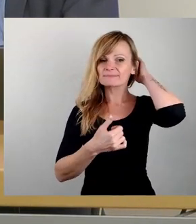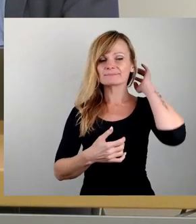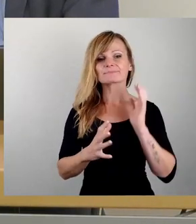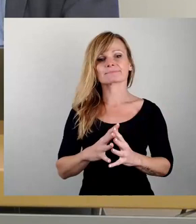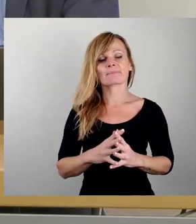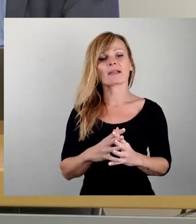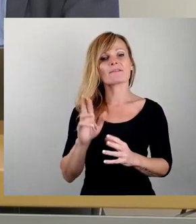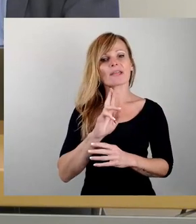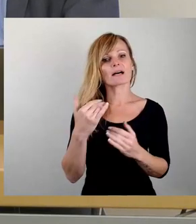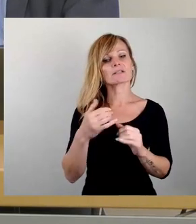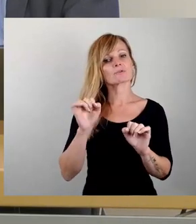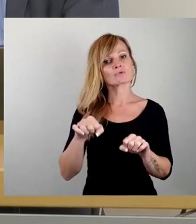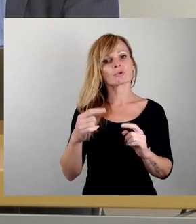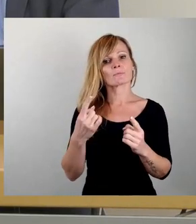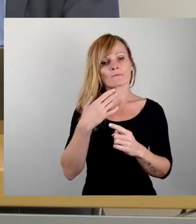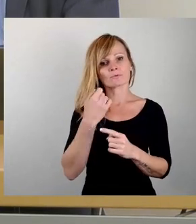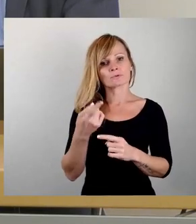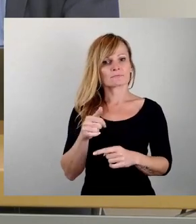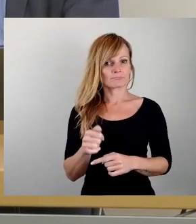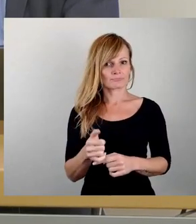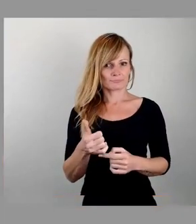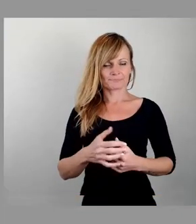seine Zustimmung geben kann, bitte ich um das Stimmzeichen.